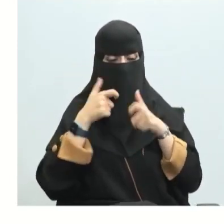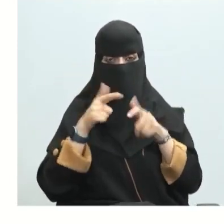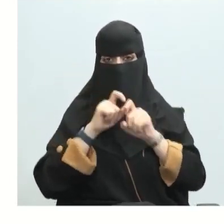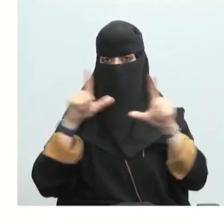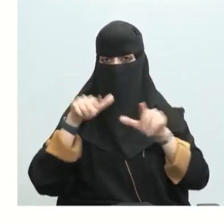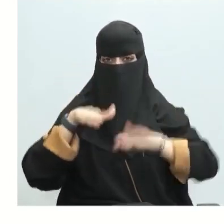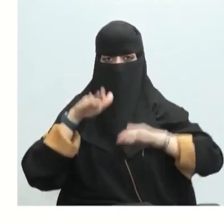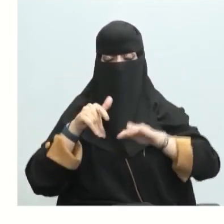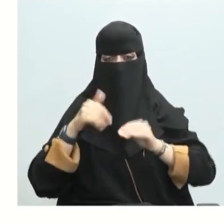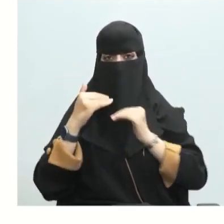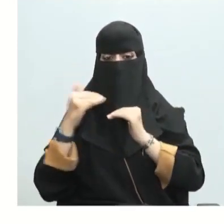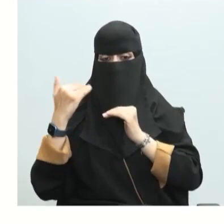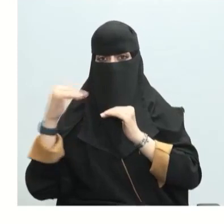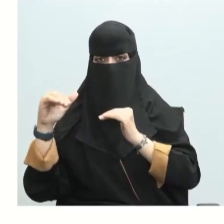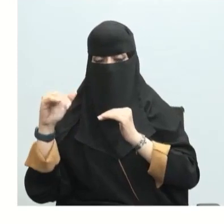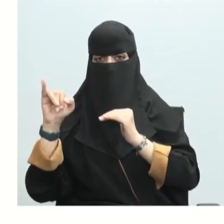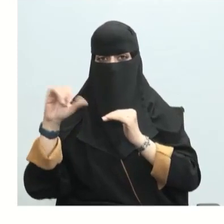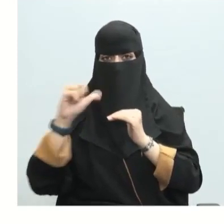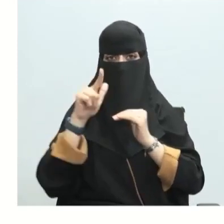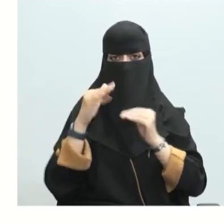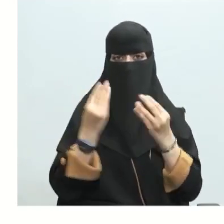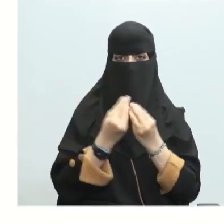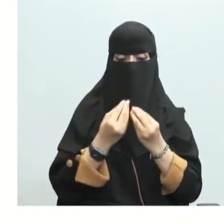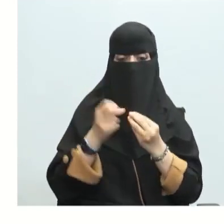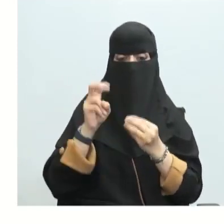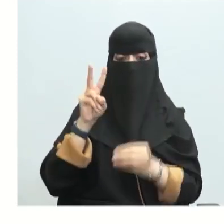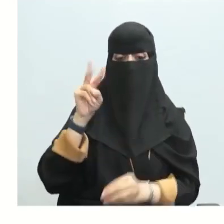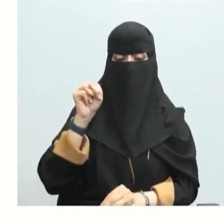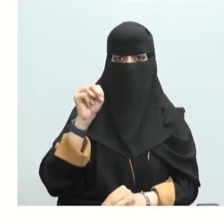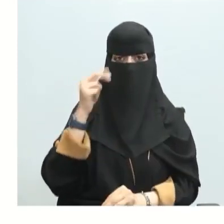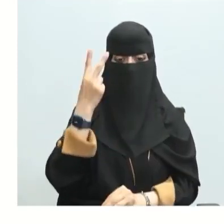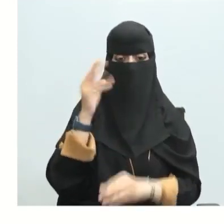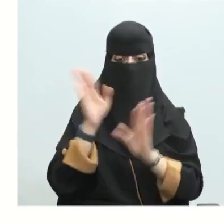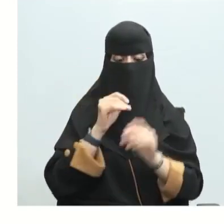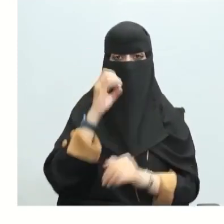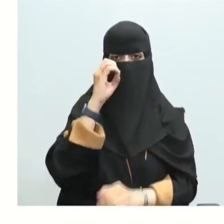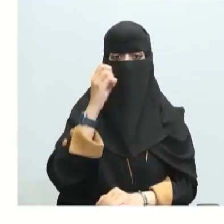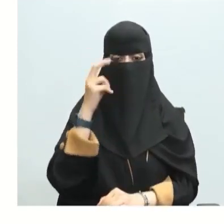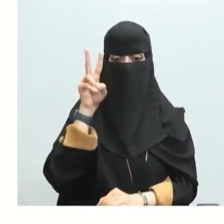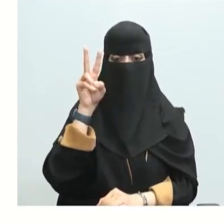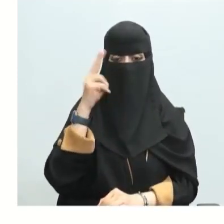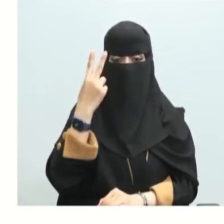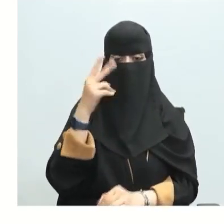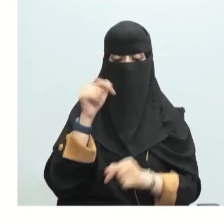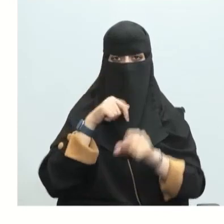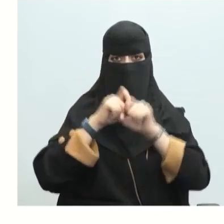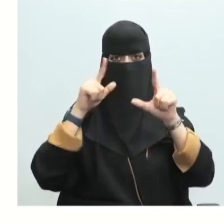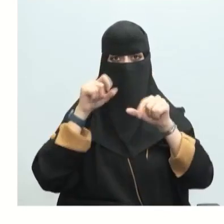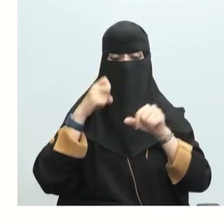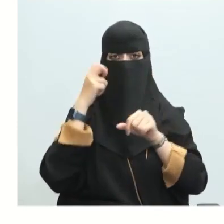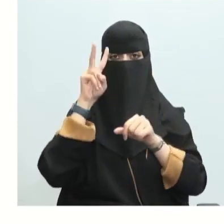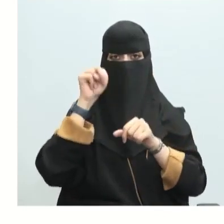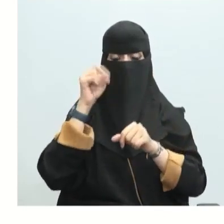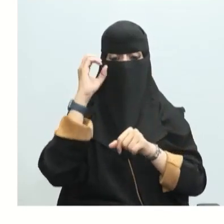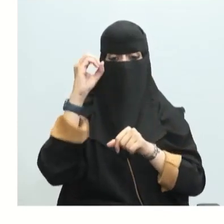هذه المعادلة نصف مول من النيتروجين مع الأكسجين واحد مول عطاني واحد مول من ثاني أكسيد النيتروجين إذن ستبين المعادلة